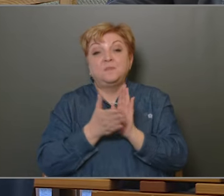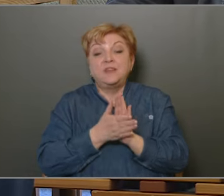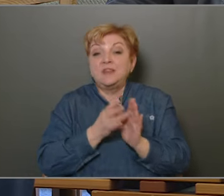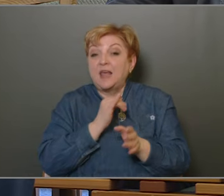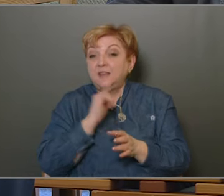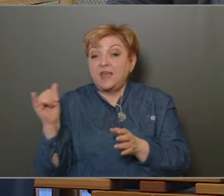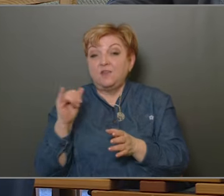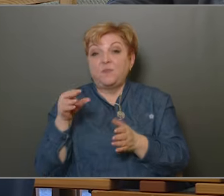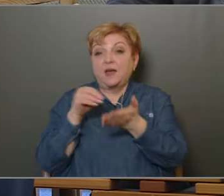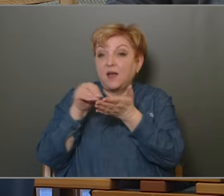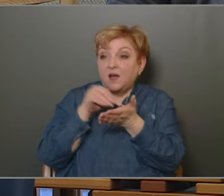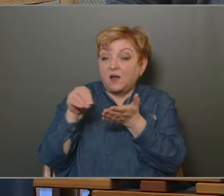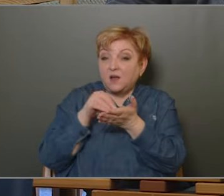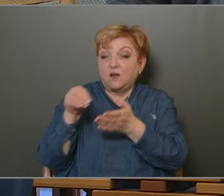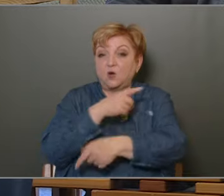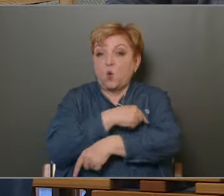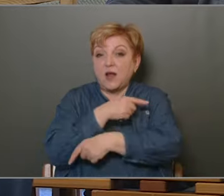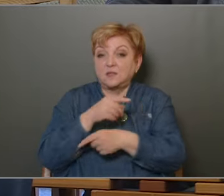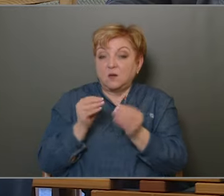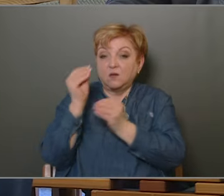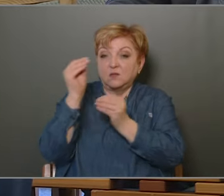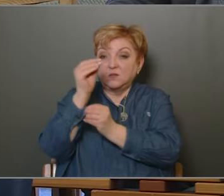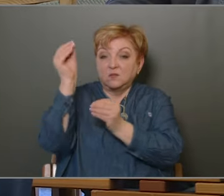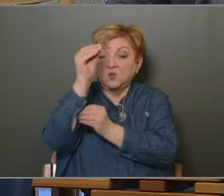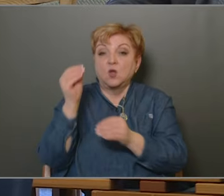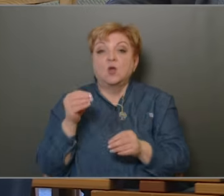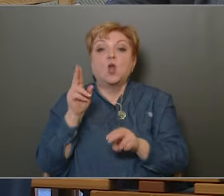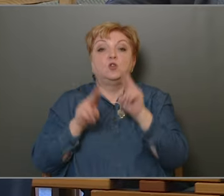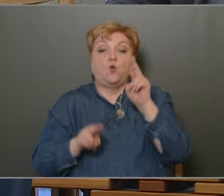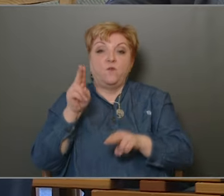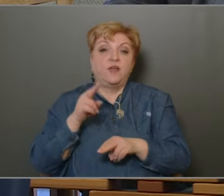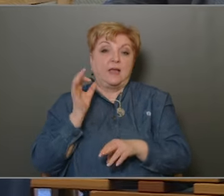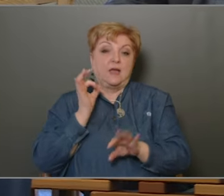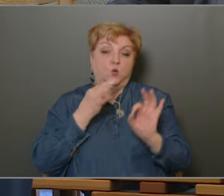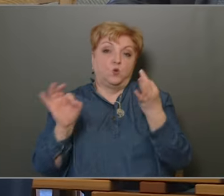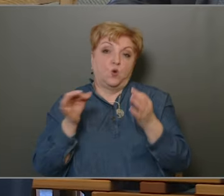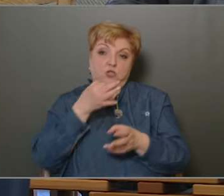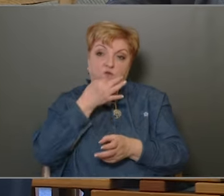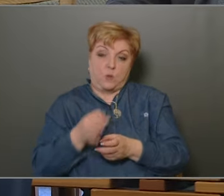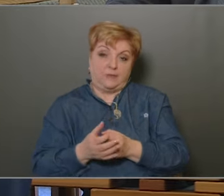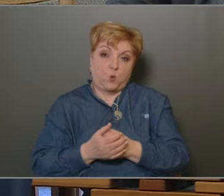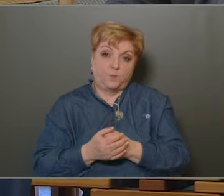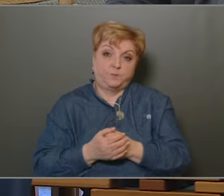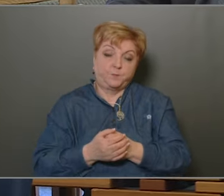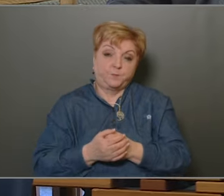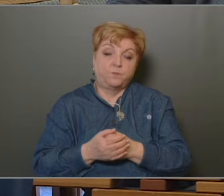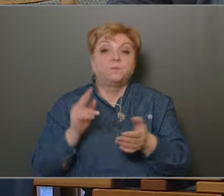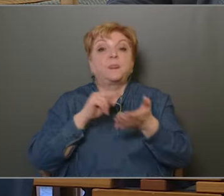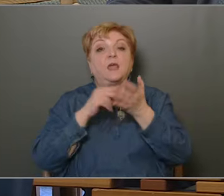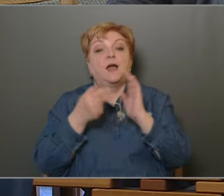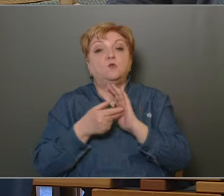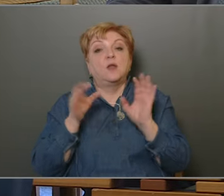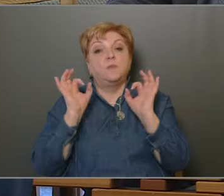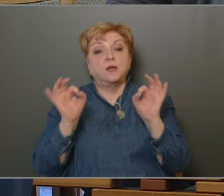konszolidálni kell a kórházakat, sikerül úgy, ahogy nővérügyekről is volt már itt szó. A